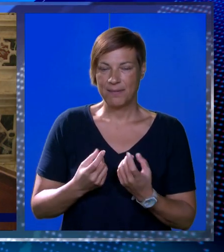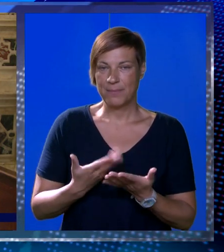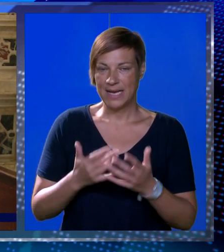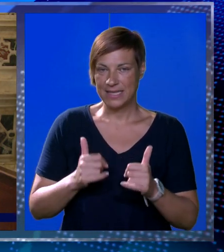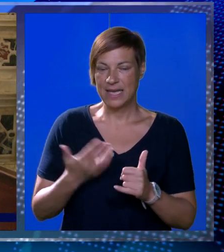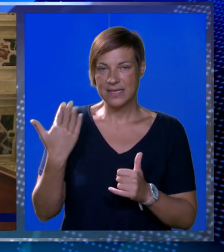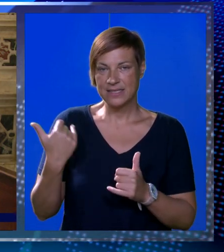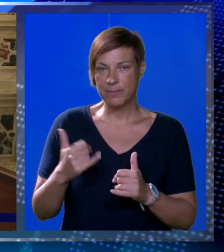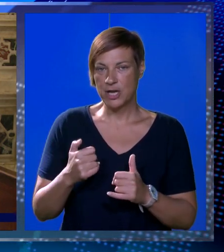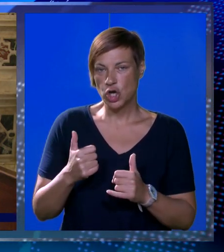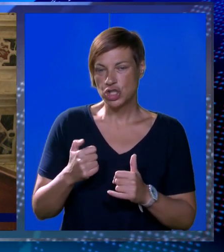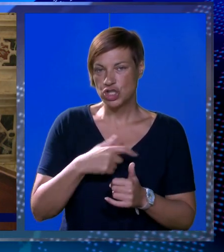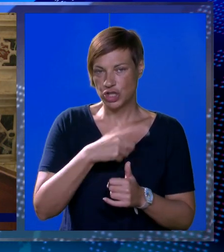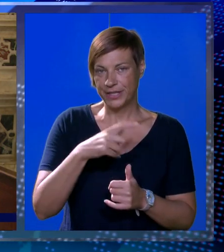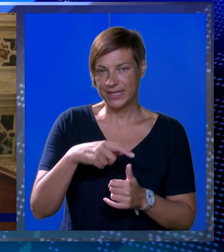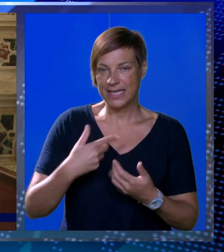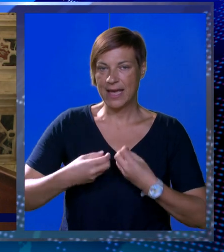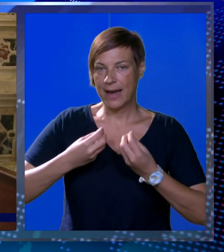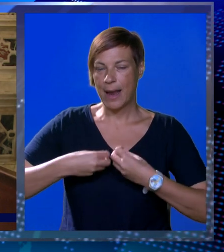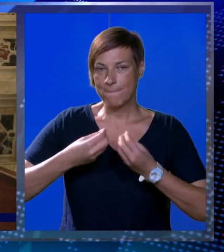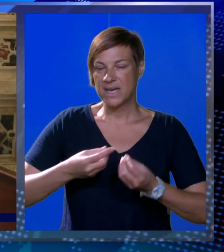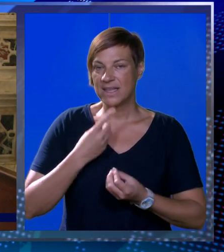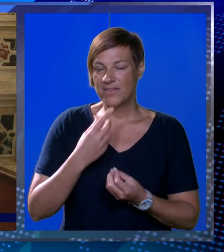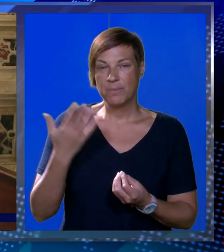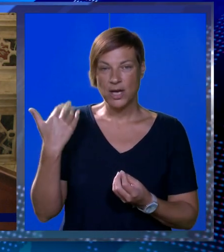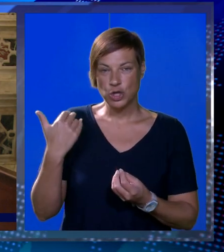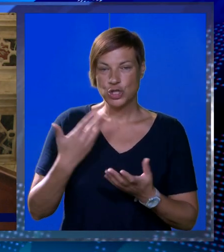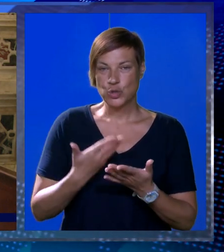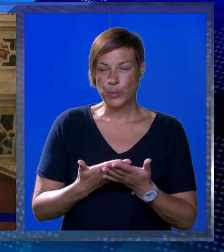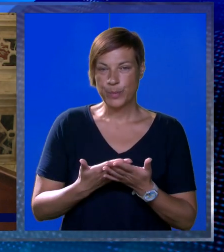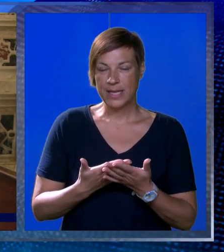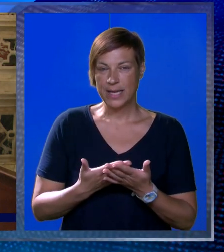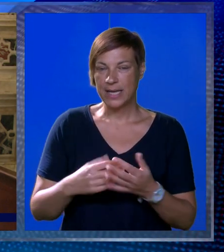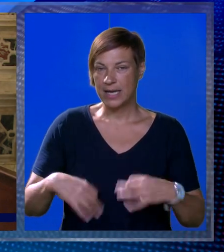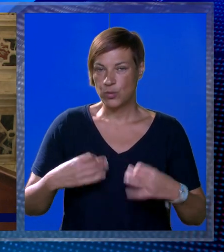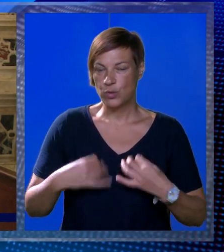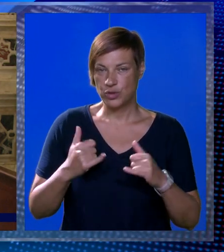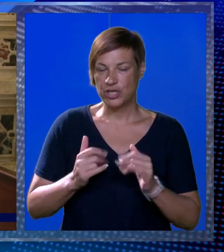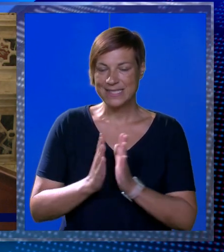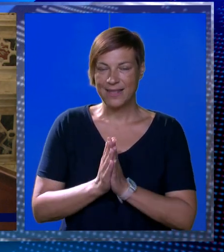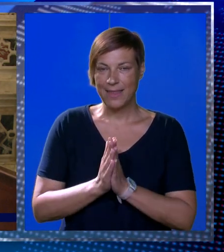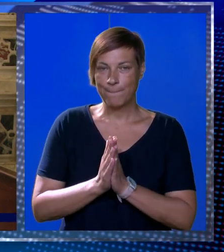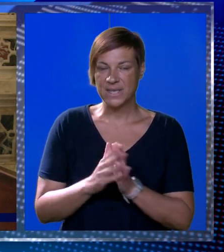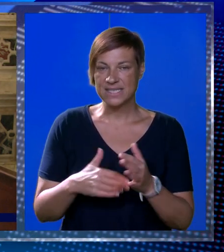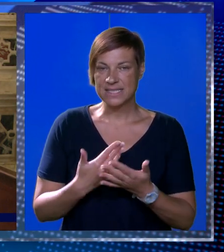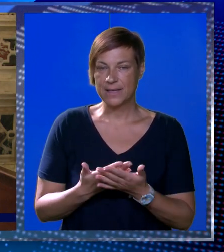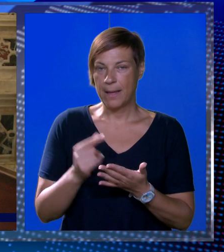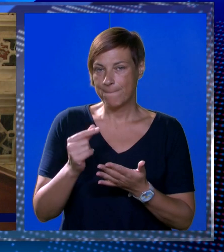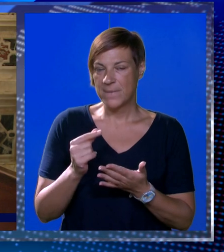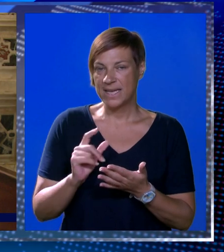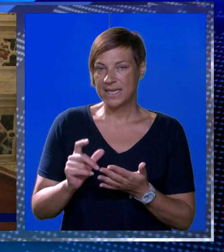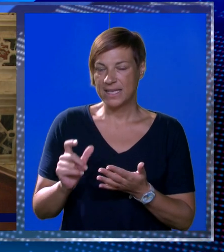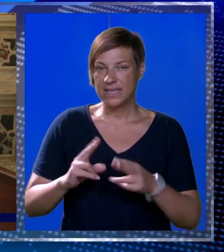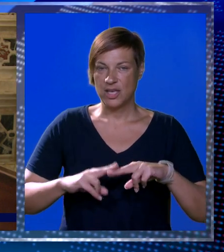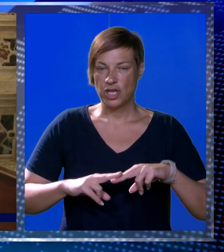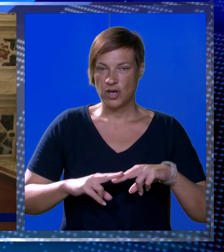danas nas je bilo nekdje oko stotinjak na predavanjima koji su bile prije podne i sada na misi manji